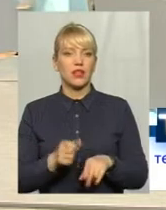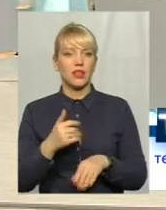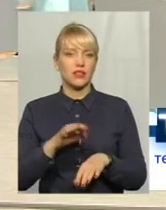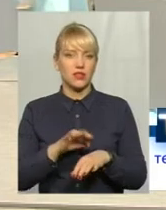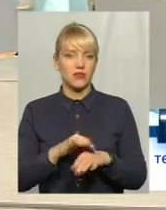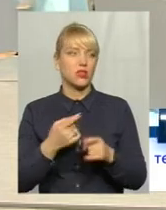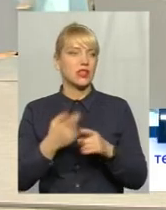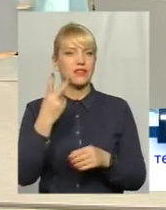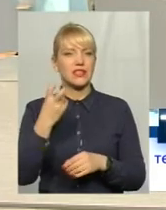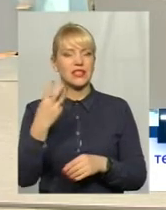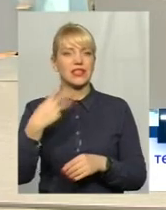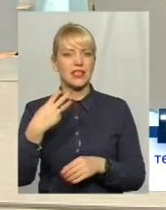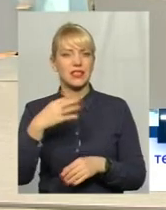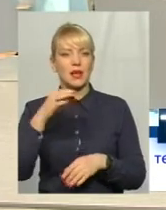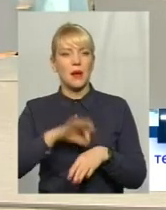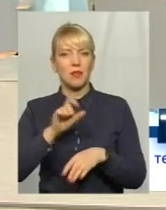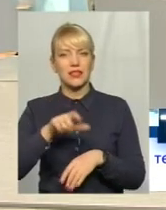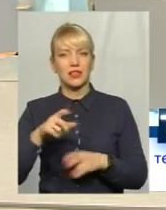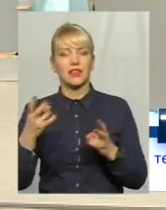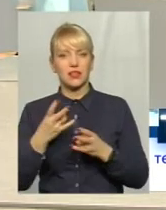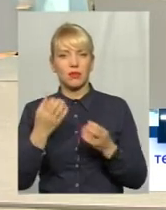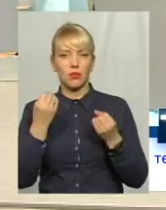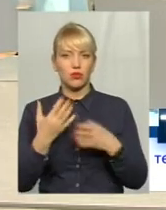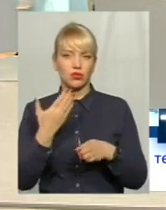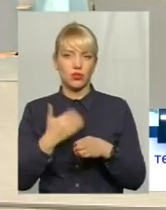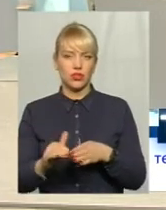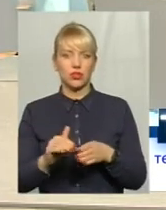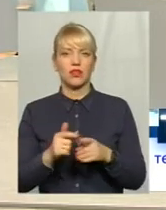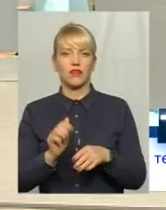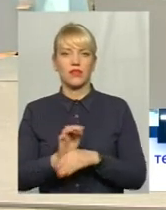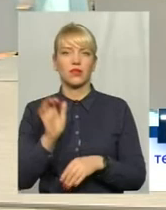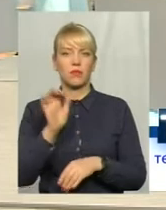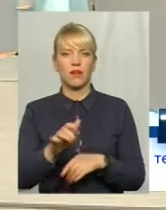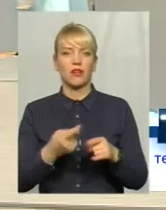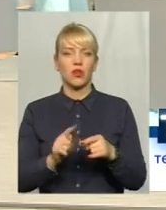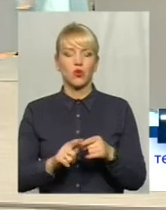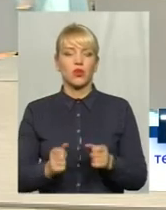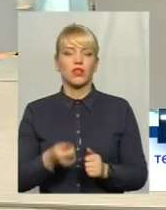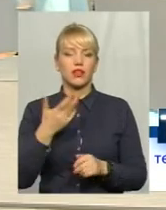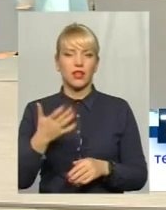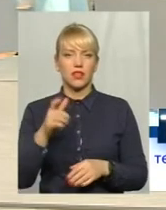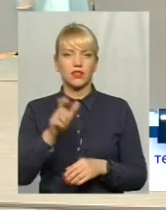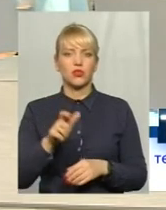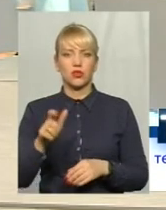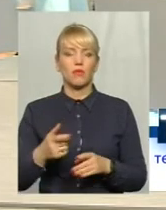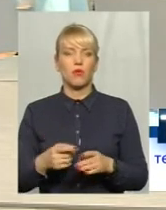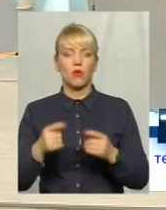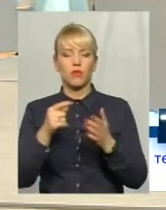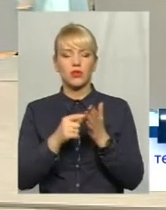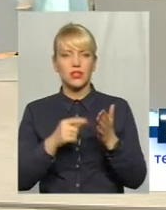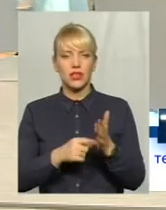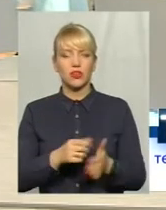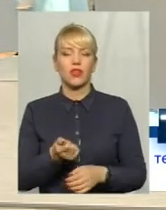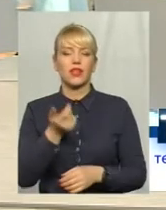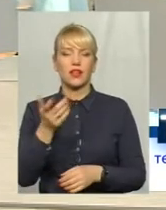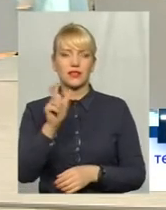пацієнтів. І просто треба частину відправити на місто на ту кількість осіб, яка буде... Пропорційно кількості обслуговуваних пацієнтів.